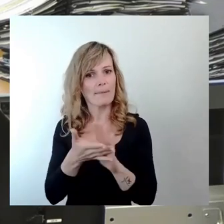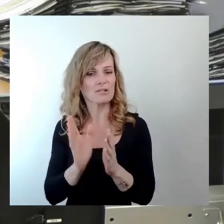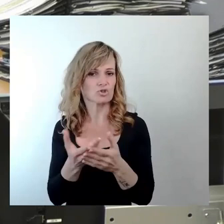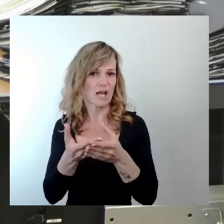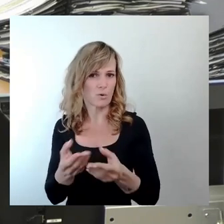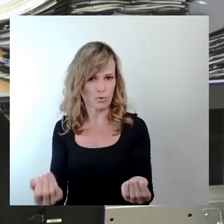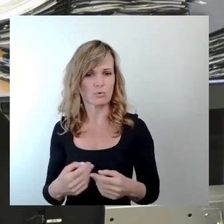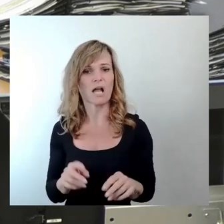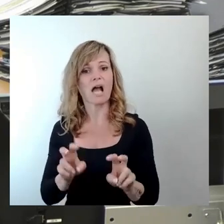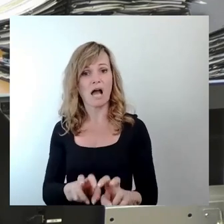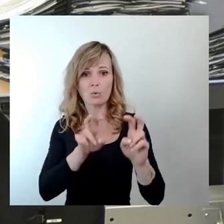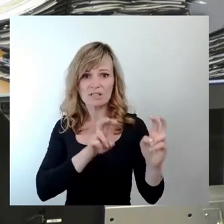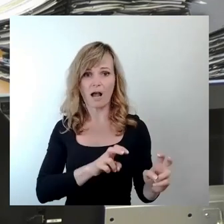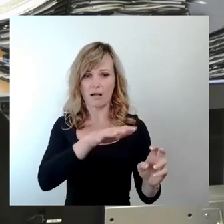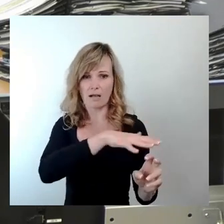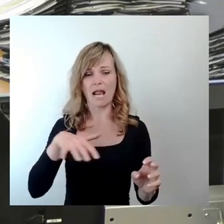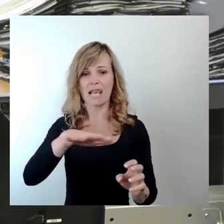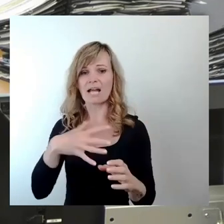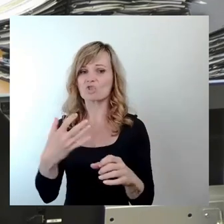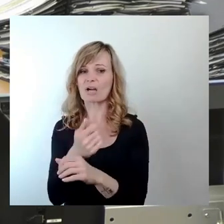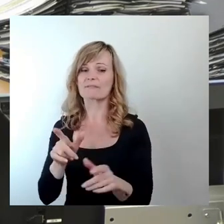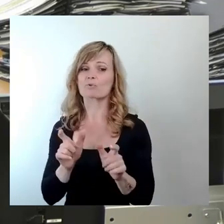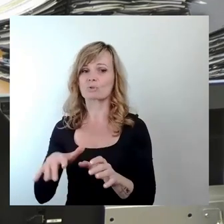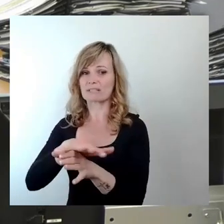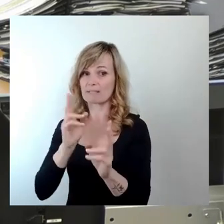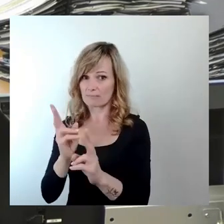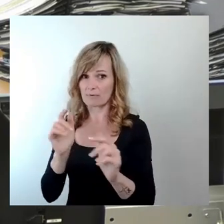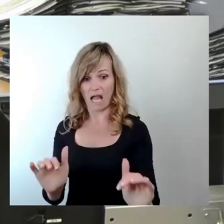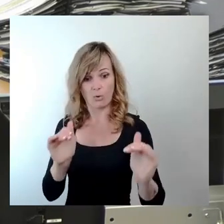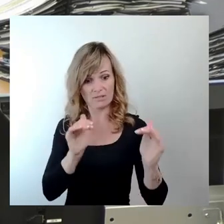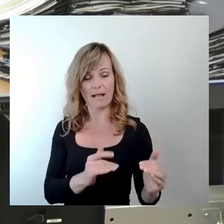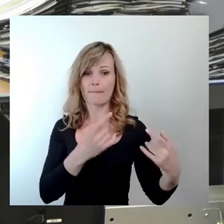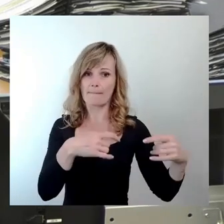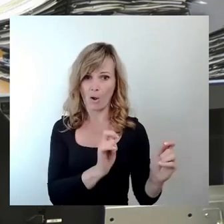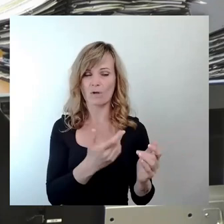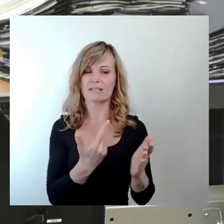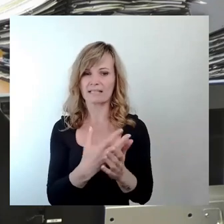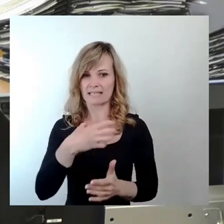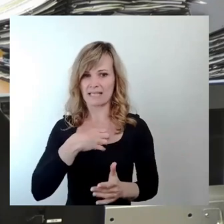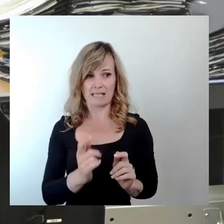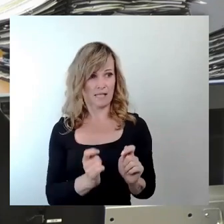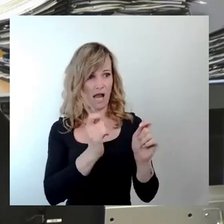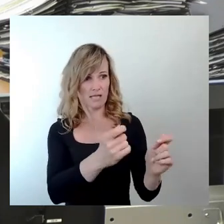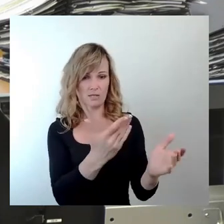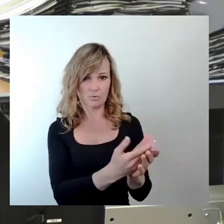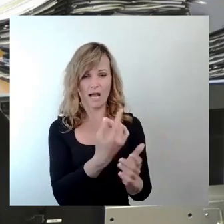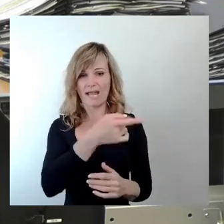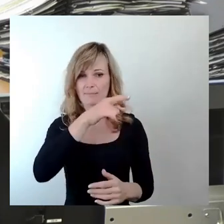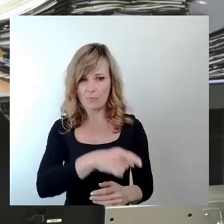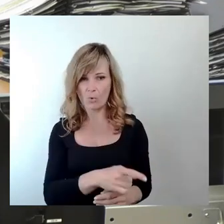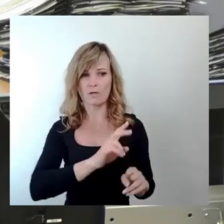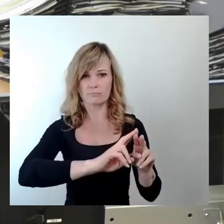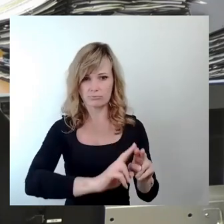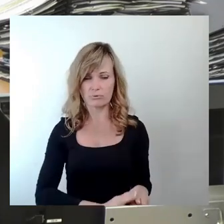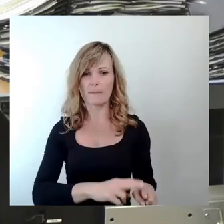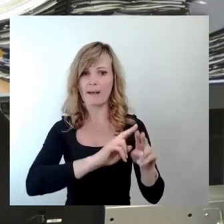Landschaftsschutzgebiets, die im Eigentum der Stadt Dresden liegen, liegt jetzt vor. Sie wurde nach nur einem Monat Bearbeitungsdauer erteilt und ist, das ist